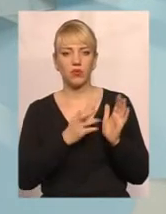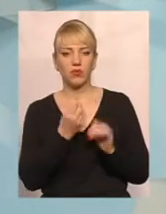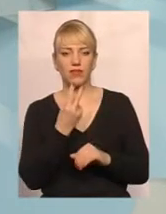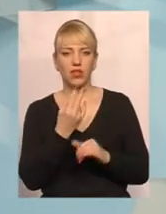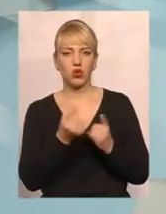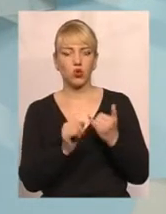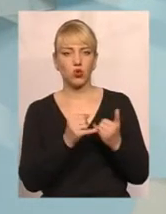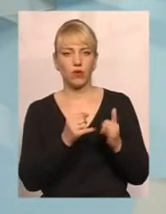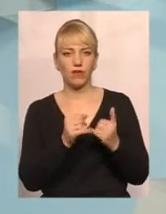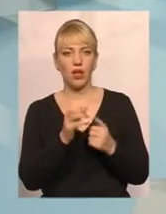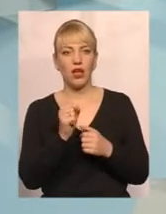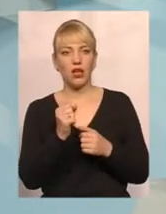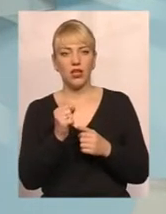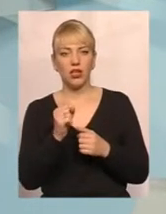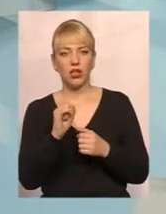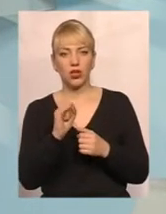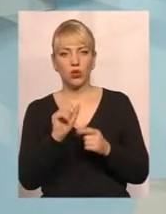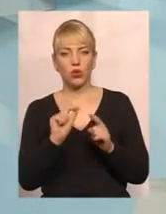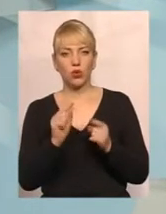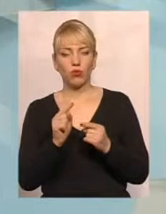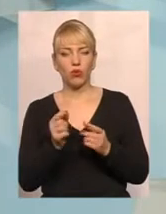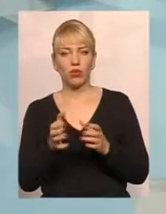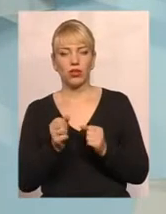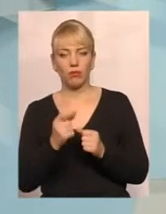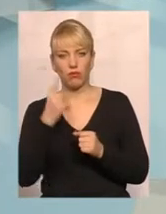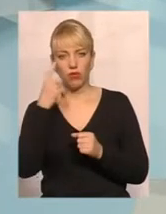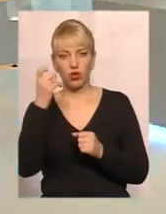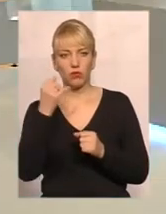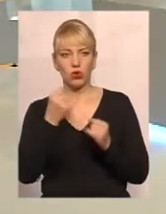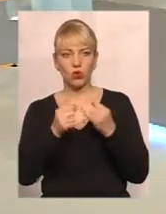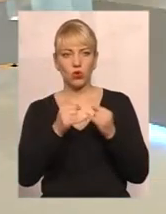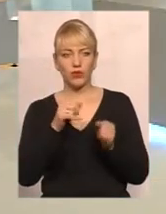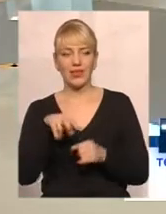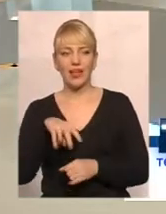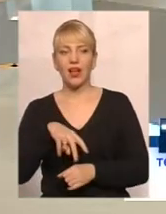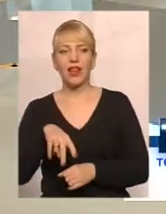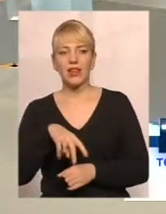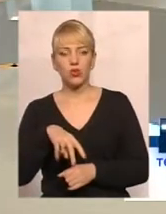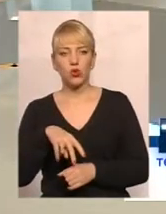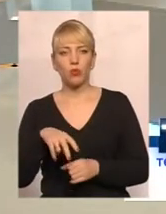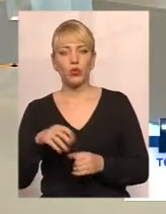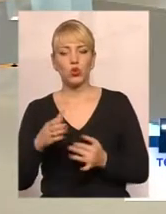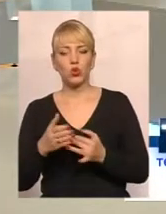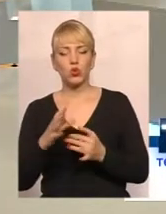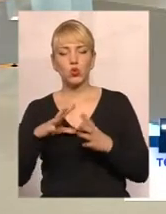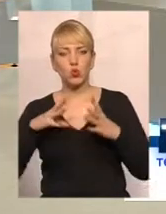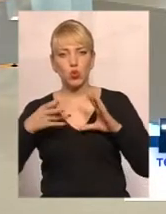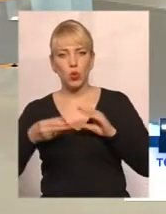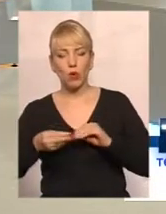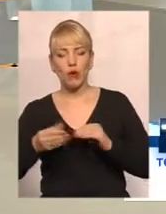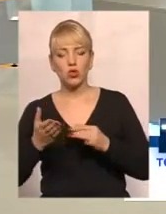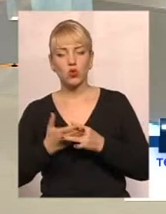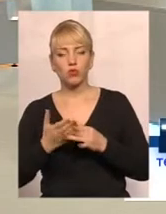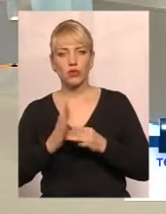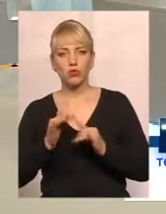жовтня. Тому отримали повідомлення за жовтень, за листопад сума субсидії збільшиться, зокрема на опалення,